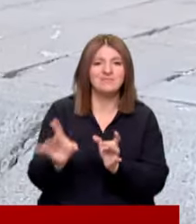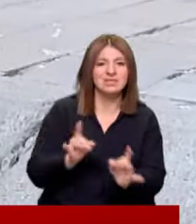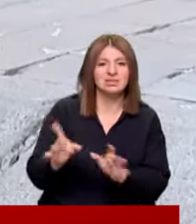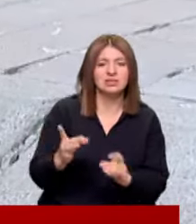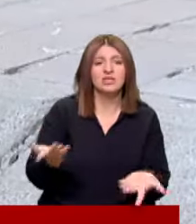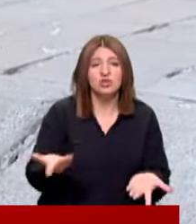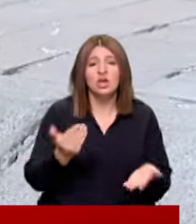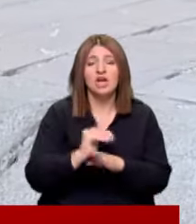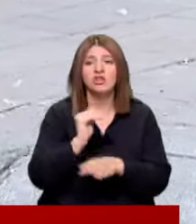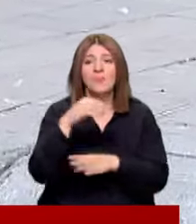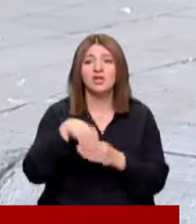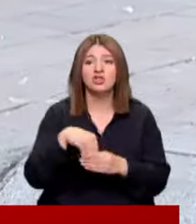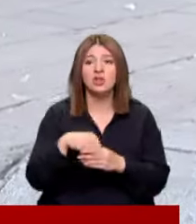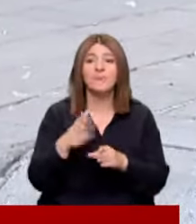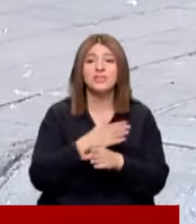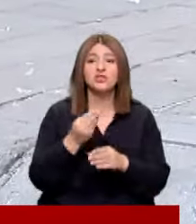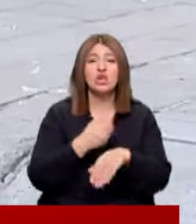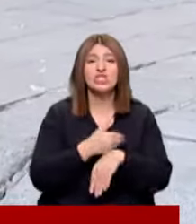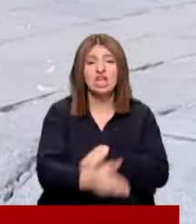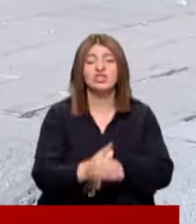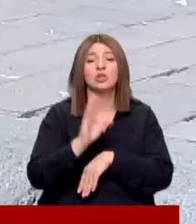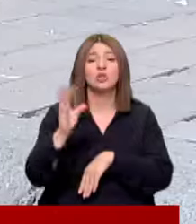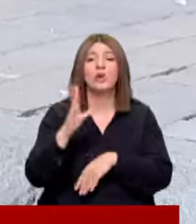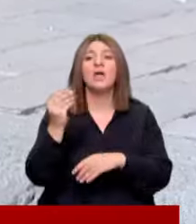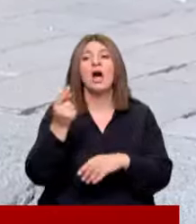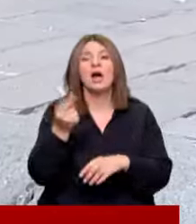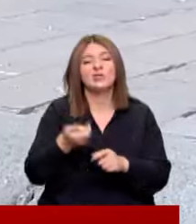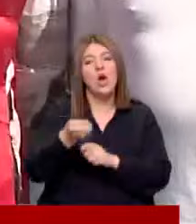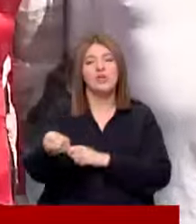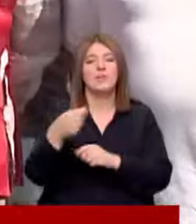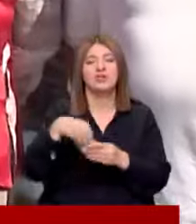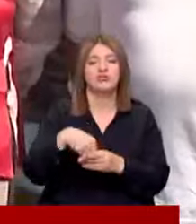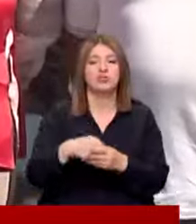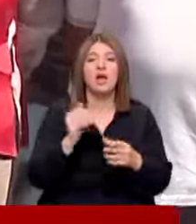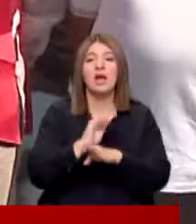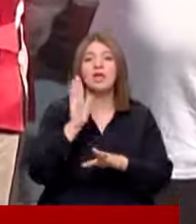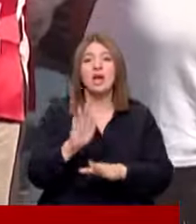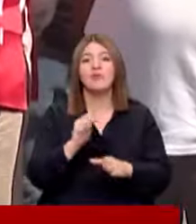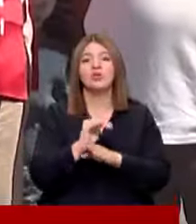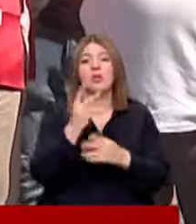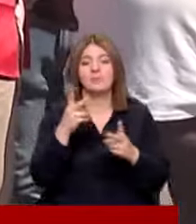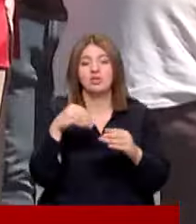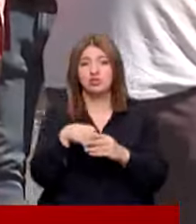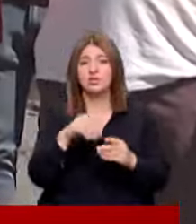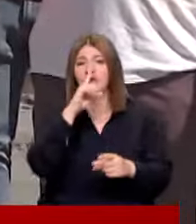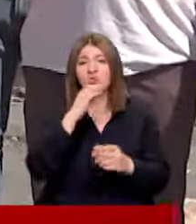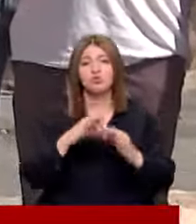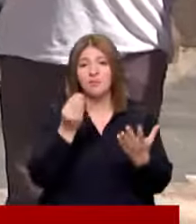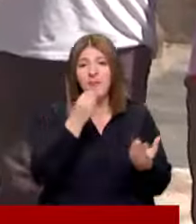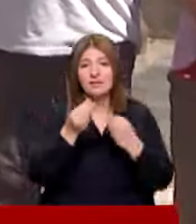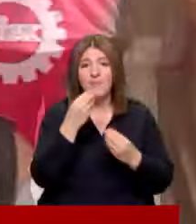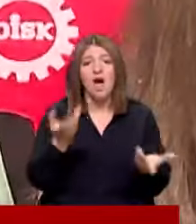kısıyoruz ki Yaşamak için pazara çok geç saatte gidiyoruz, daha az para ödeyelim diye Hayatta kalmak, yaşayabilmek için tek çare